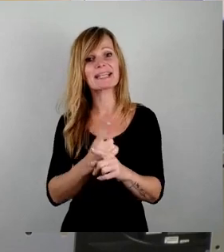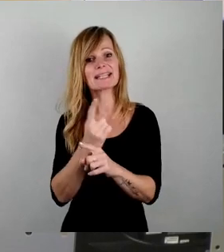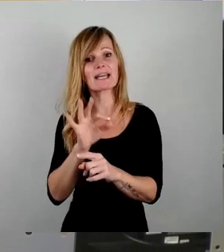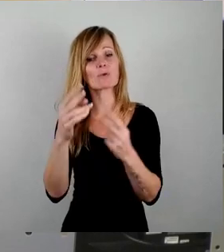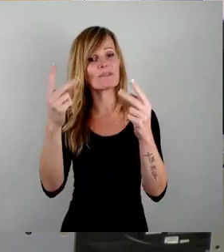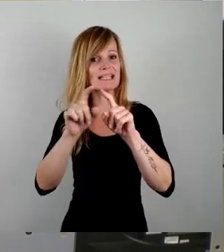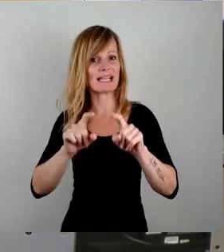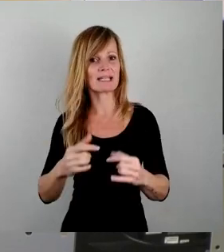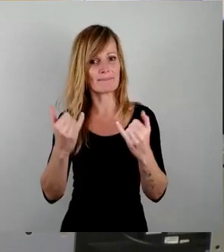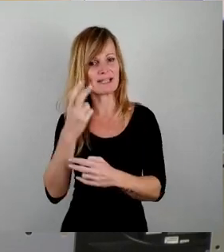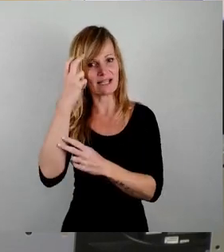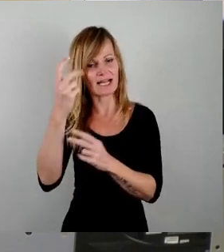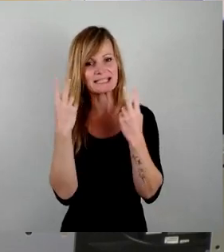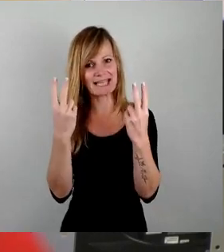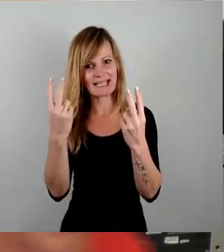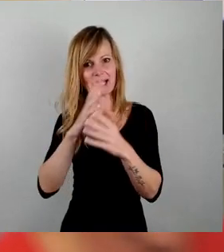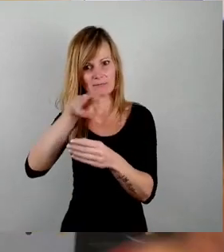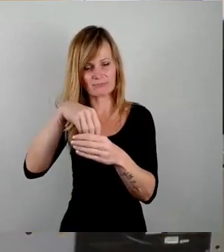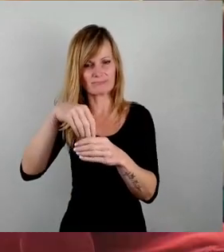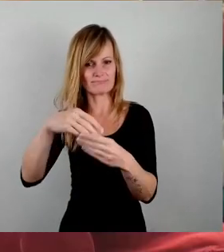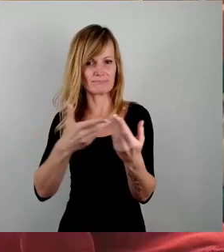die in diesem Rat dringend behandelt werden müssten. Danke.